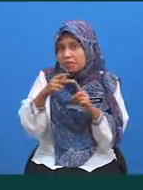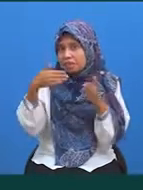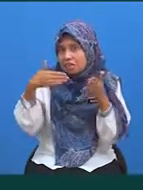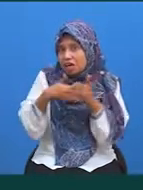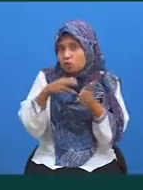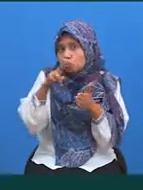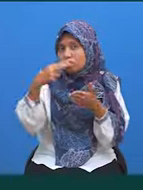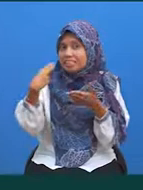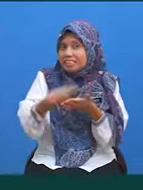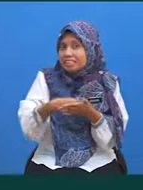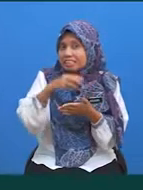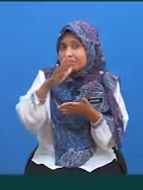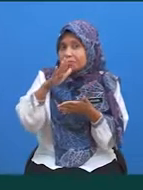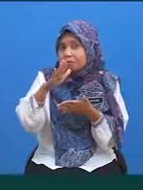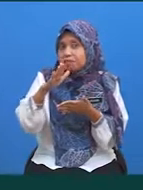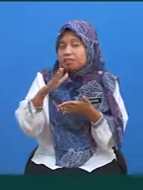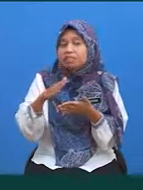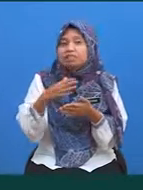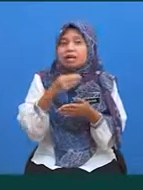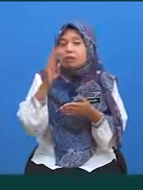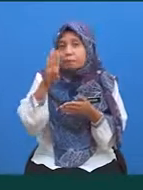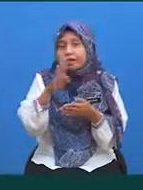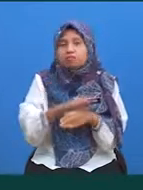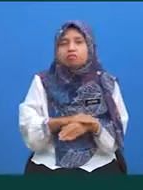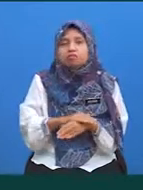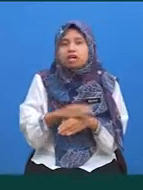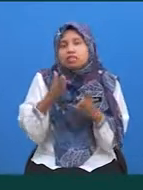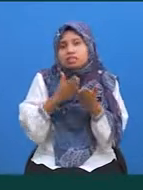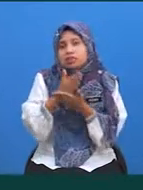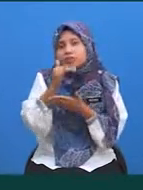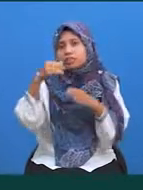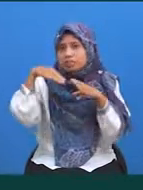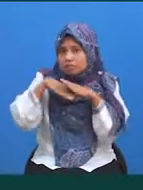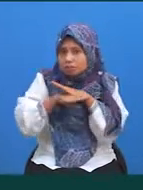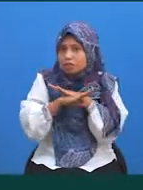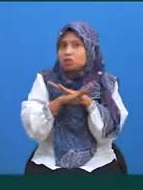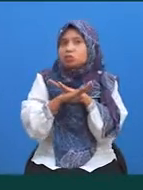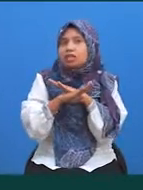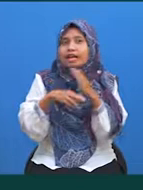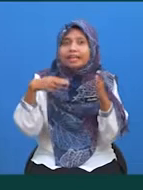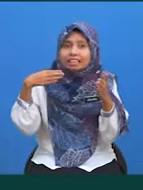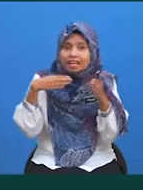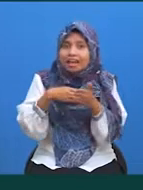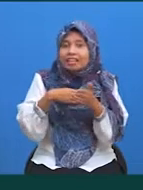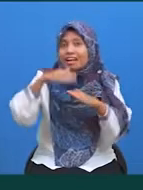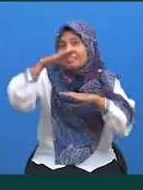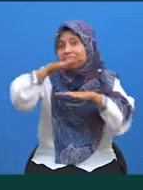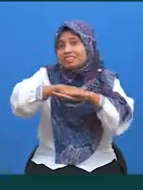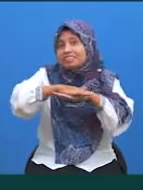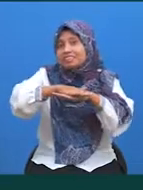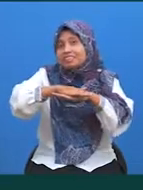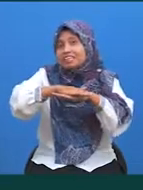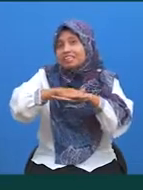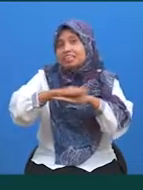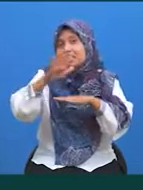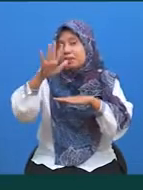hingga 5 dengan 4 Seterusnya, masukkan nilai hat atas iaitu 5